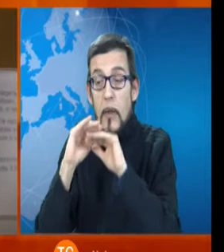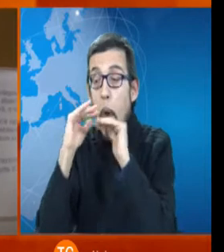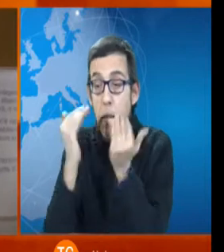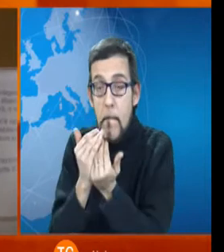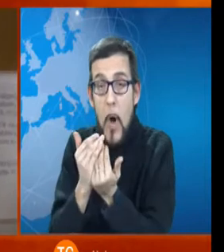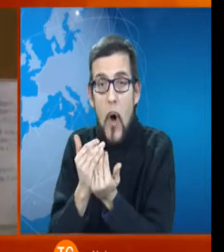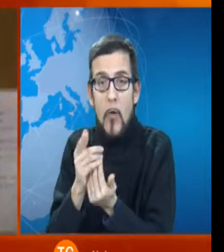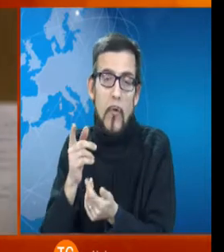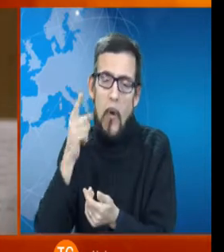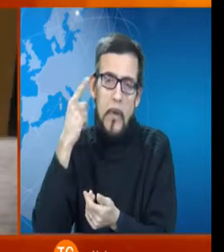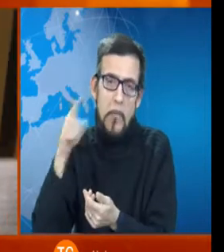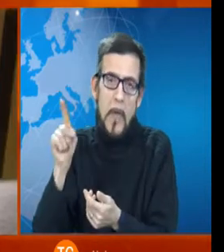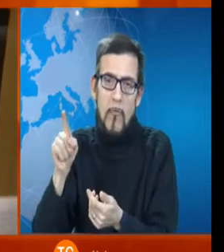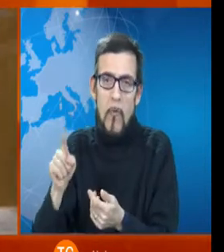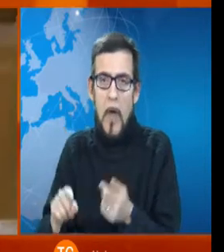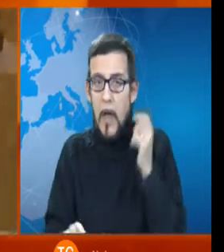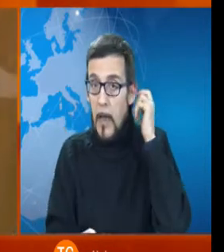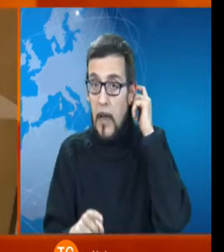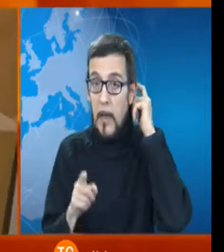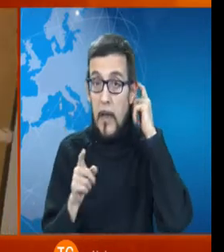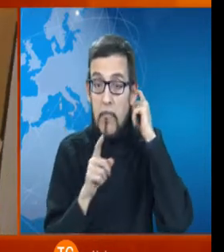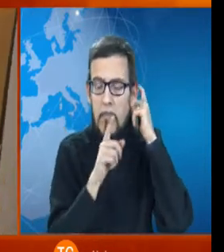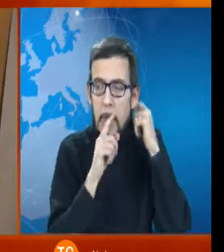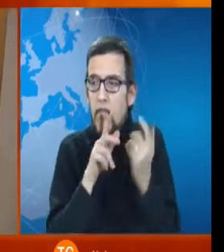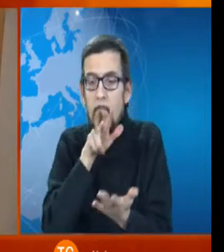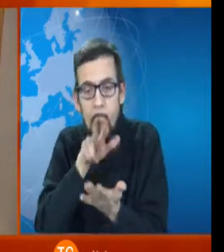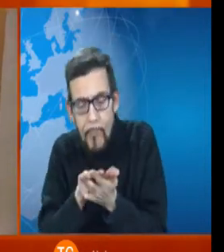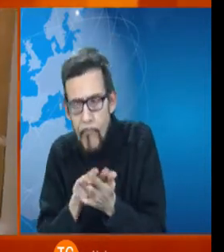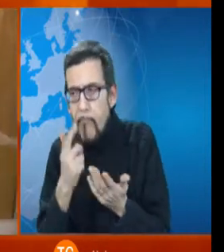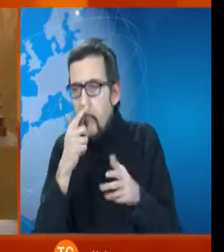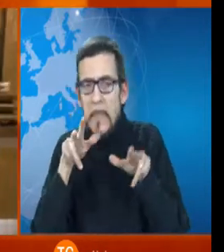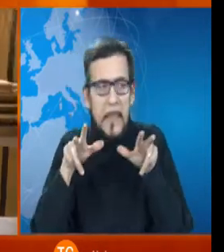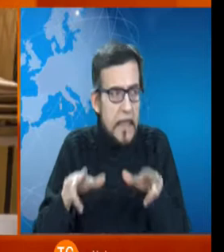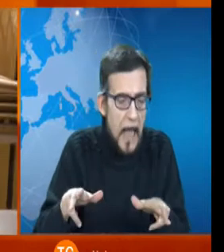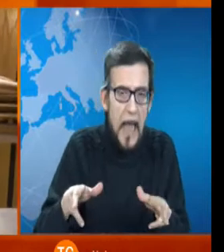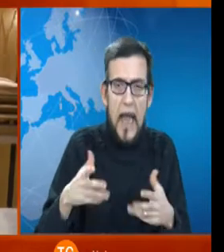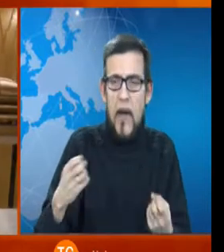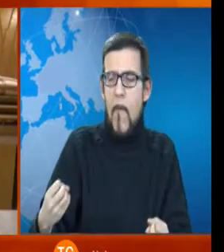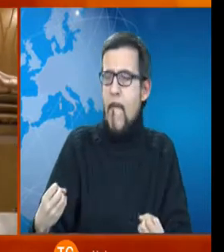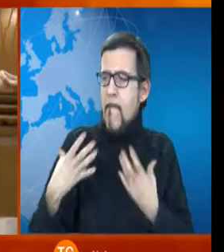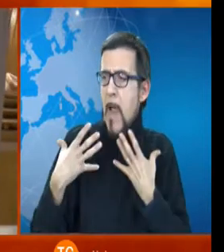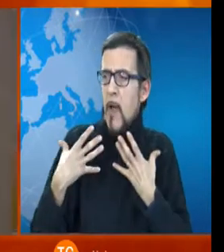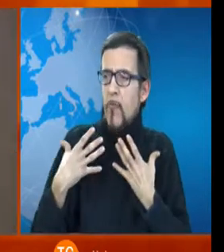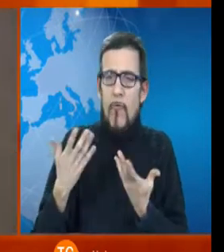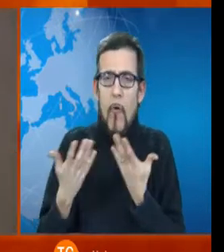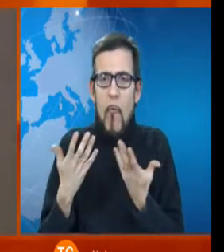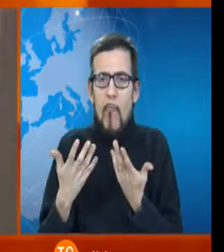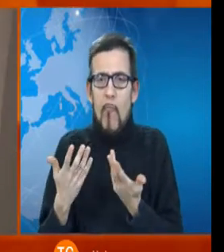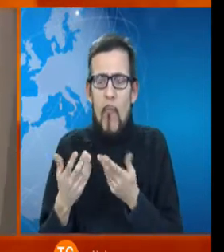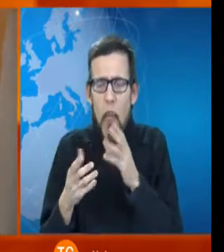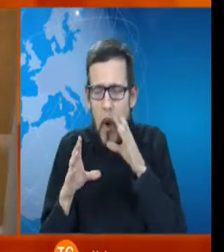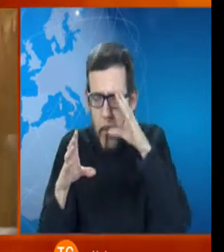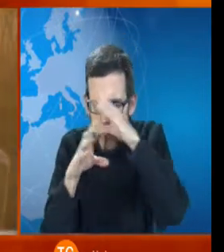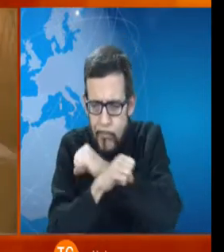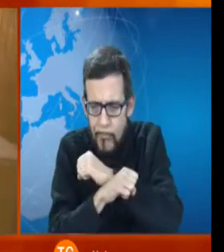particolare nel quale il misticismo, l'esoterismo, il fascino per chiamiamolo quell'occulto, quella